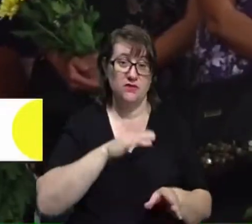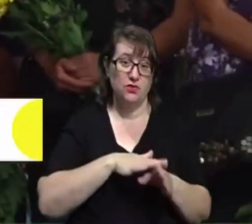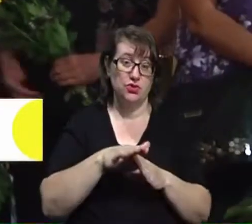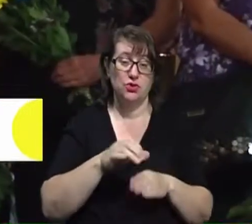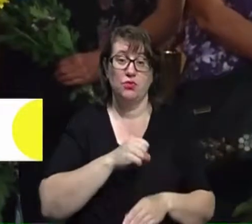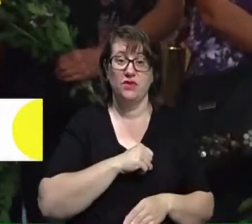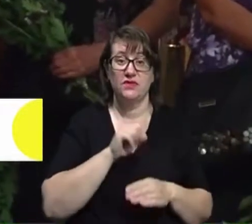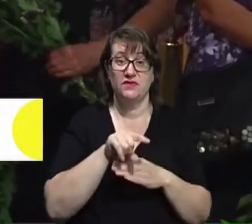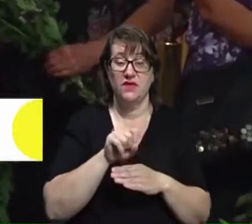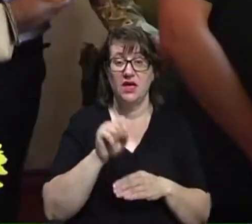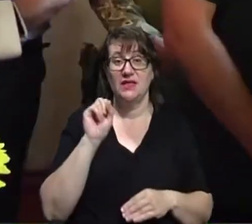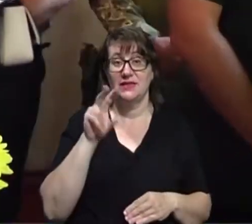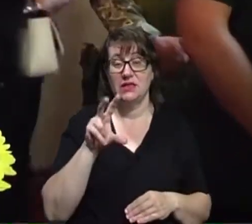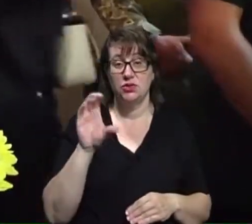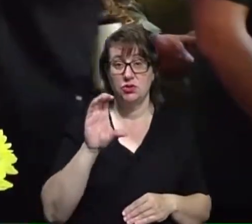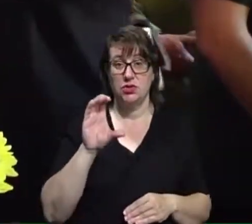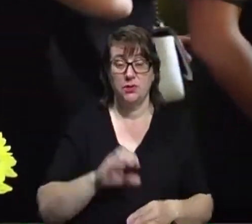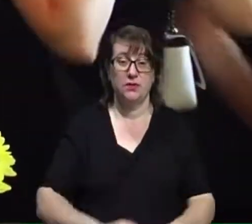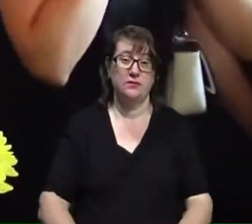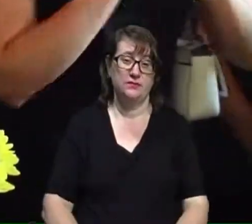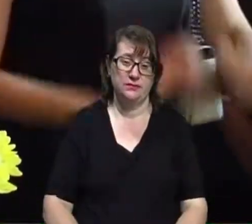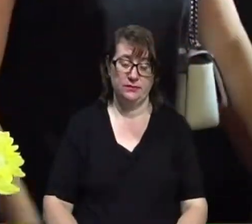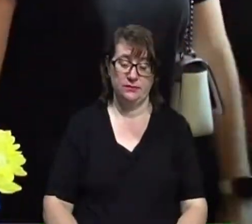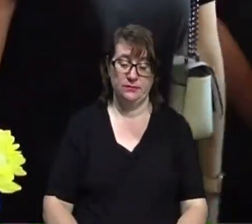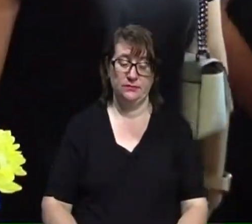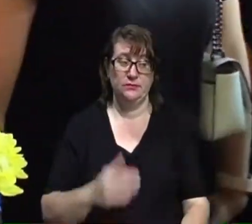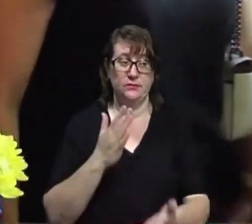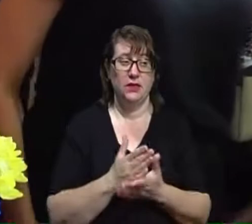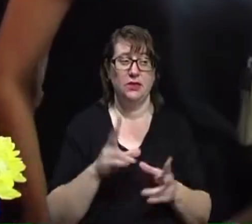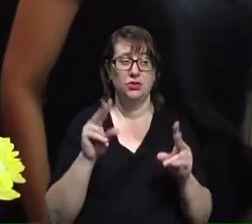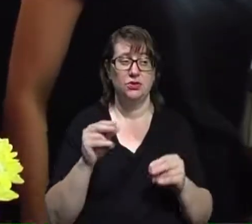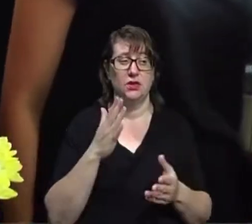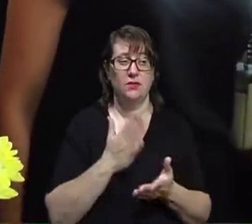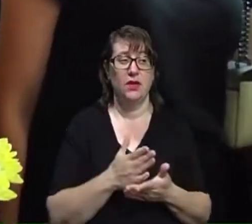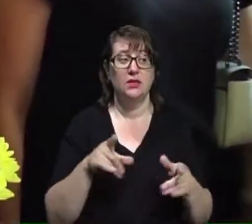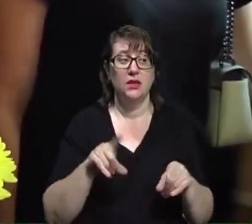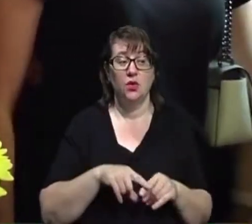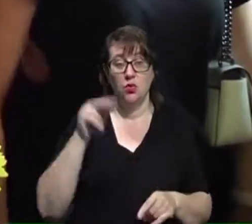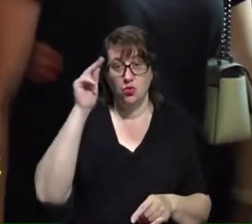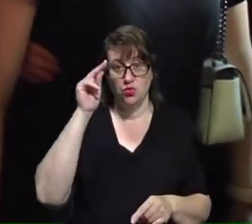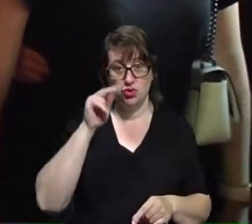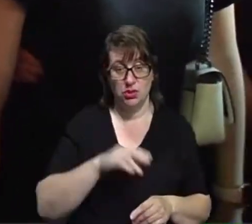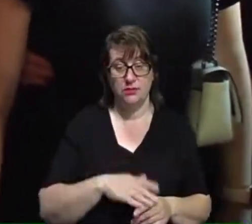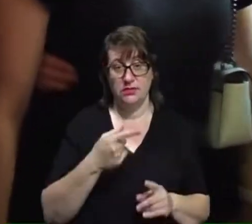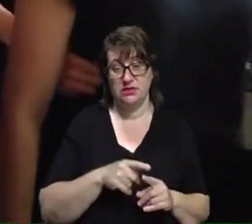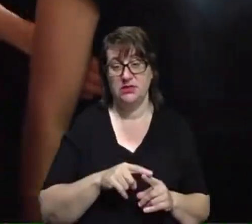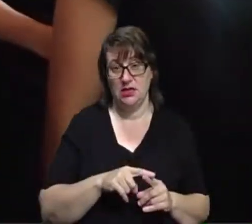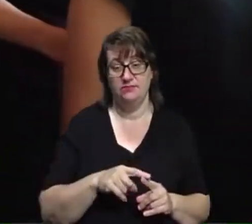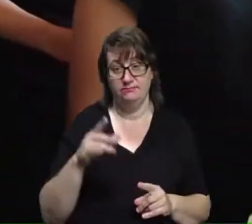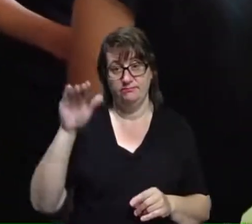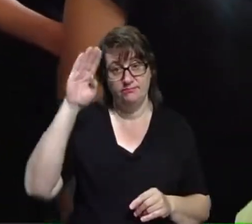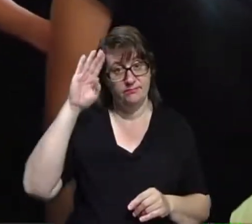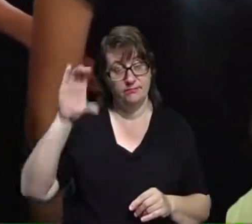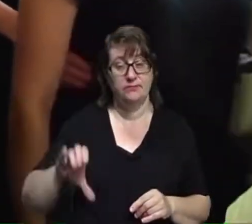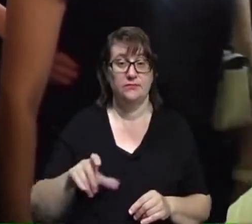завдання 13 серпня. «Я мала щастя мати такого учня. Це дитина була надзвичайно